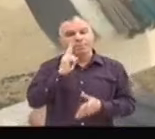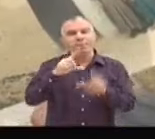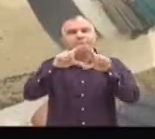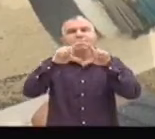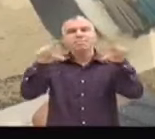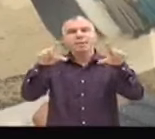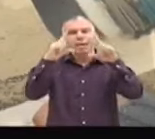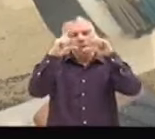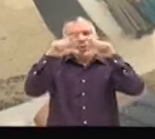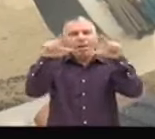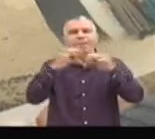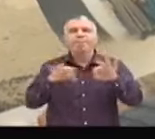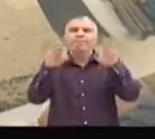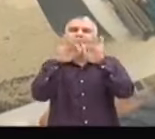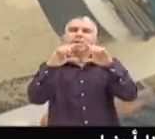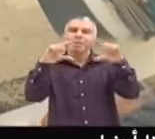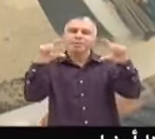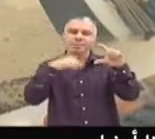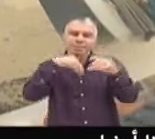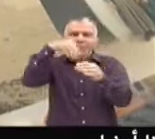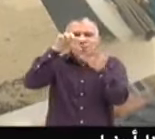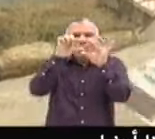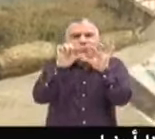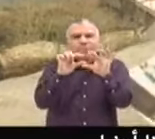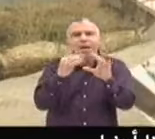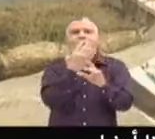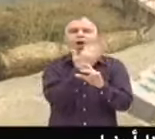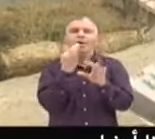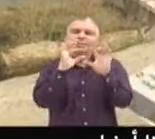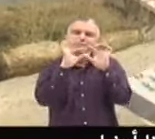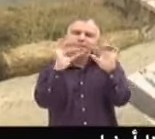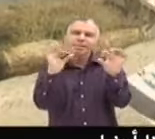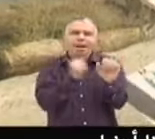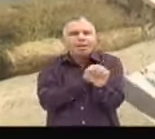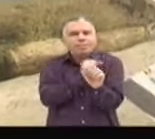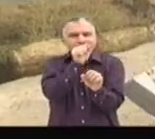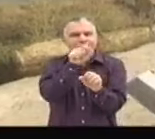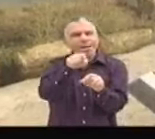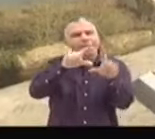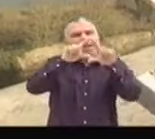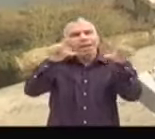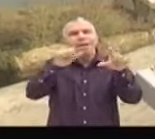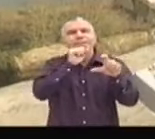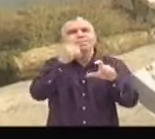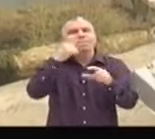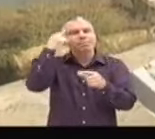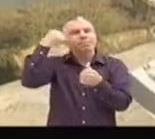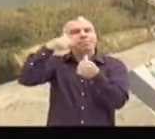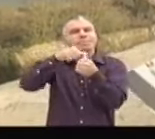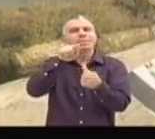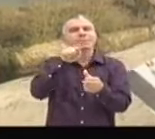Ça, c'est une photo de famille. Je suis en couleur locale aussi. Et j'aime beaucoup cette photo parce qu'elle